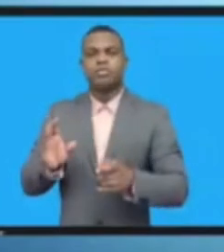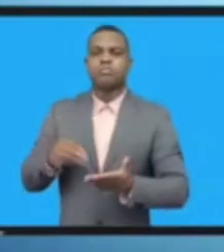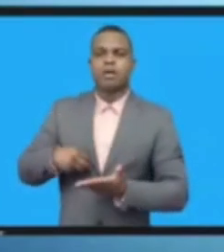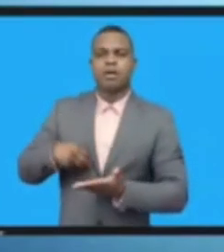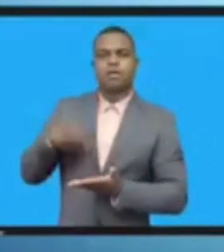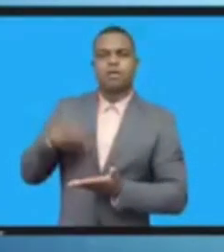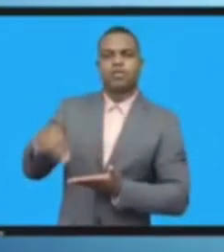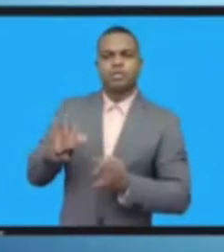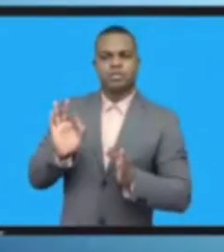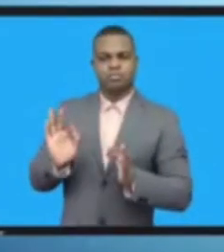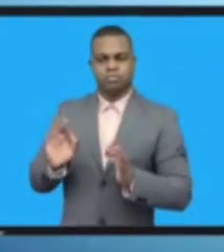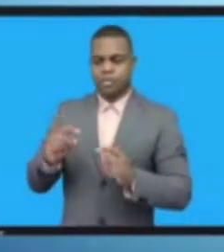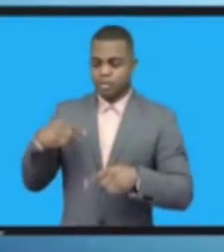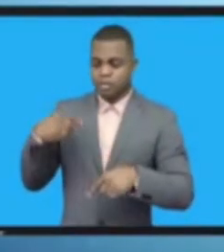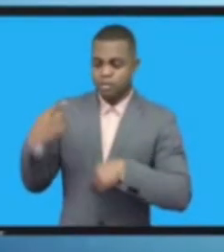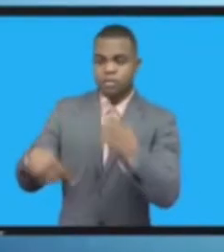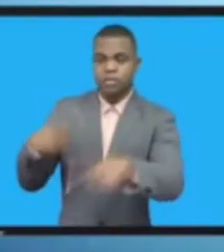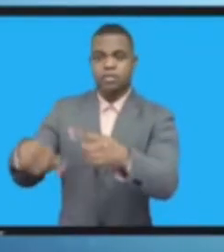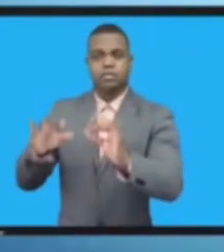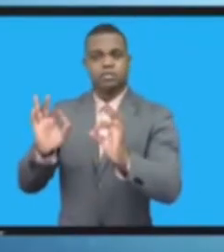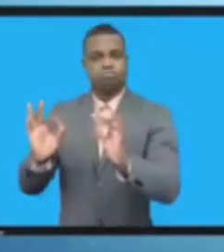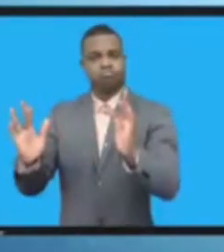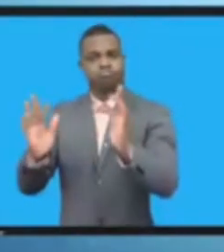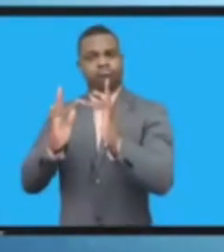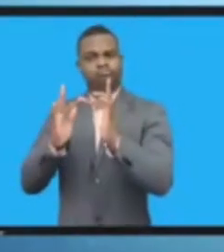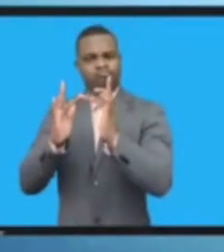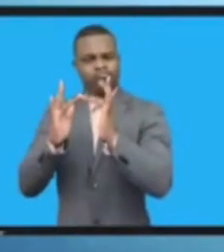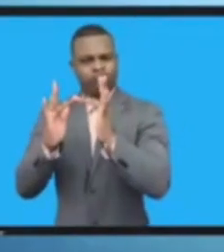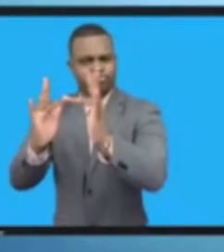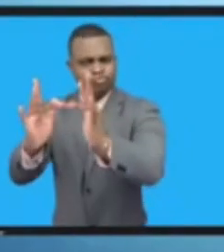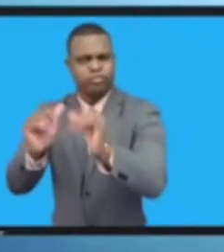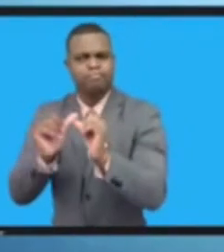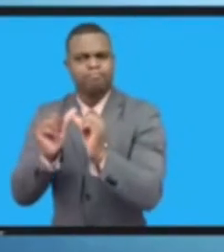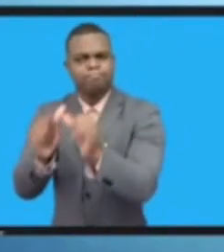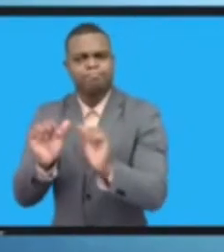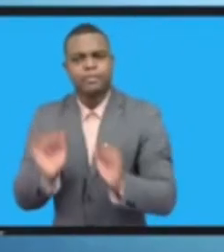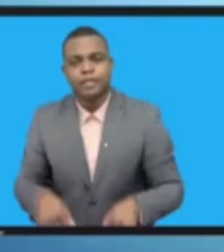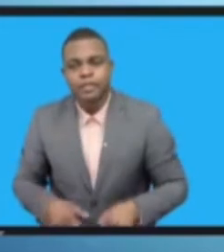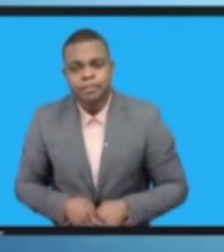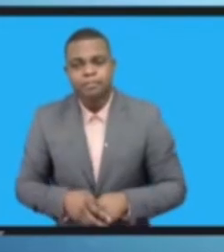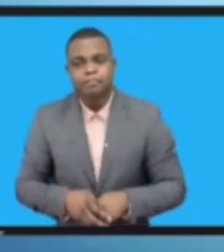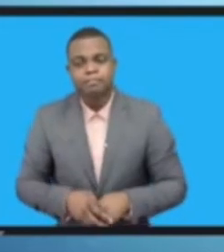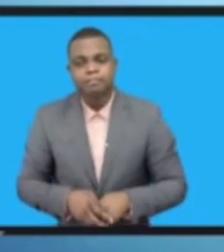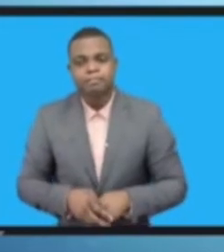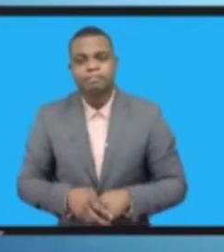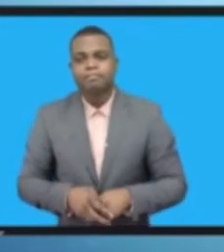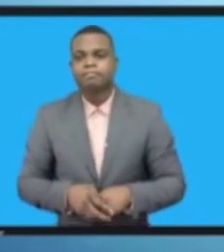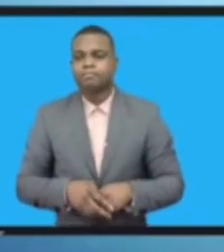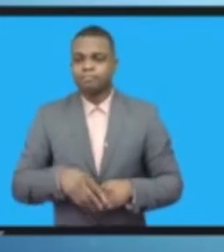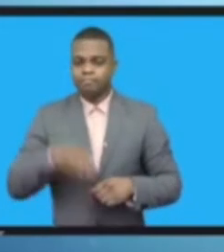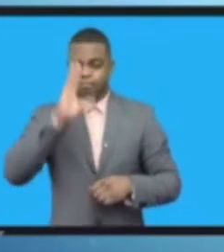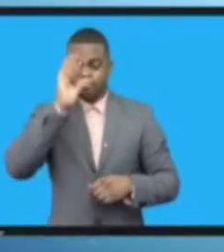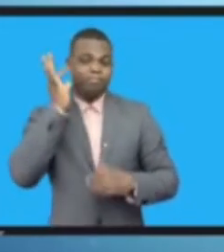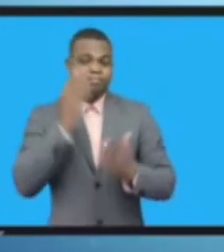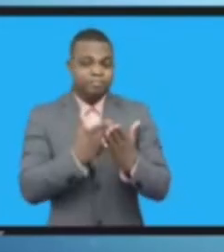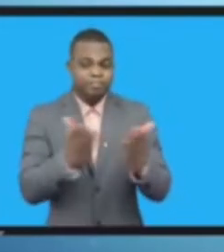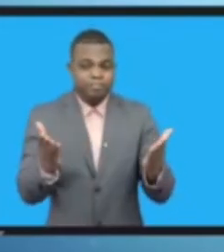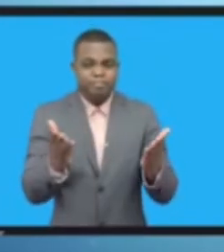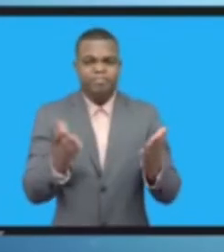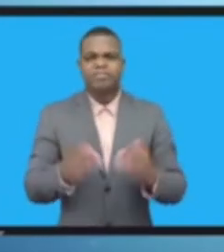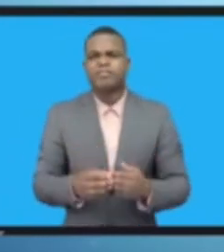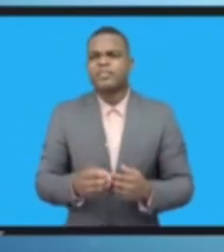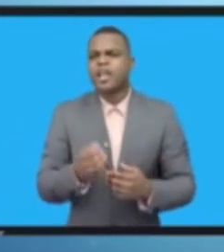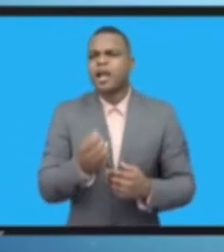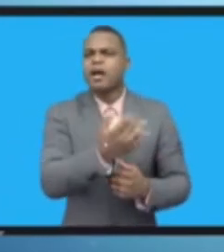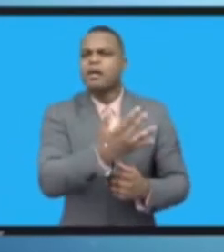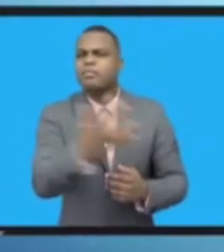السيدات والسادة كم منكم كان حاضراً في قمة المجتمع المعلوماتية في